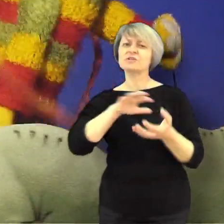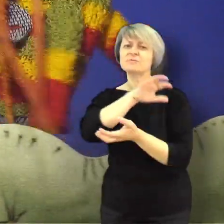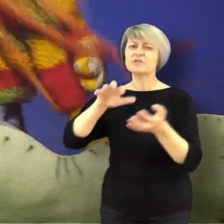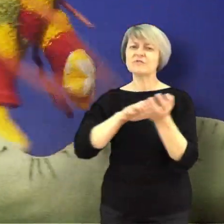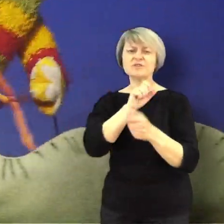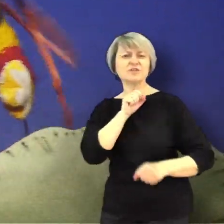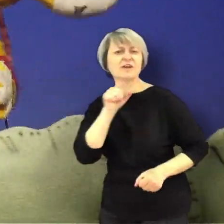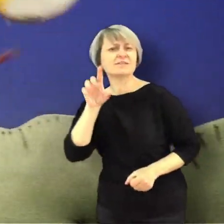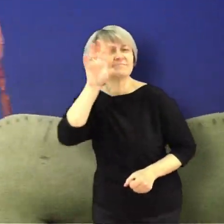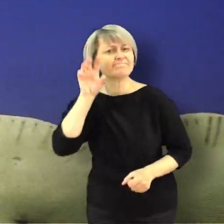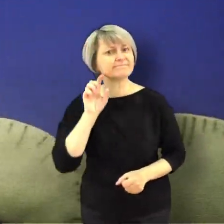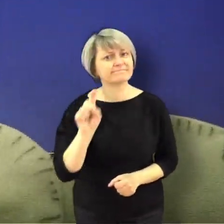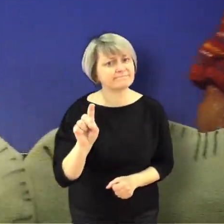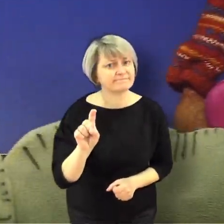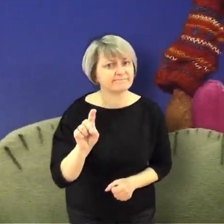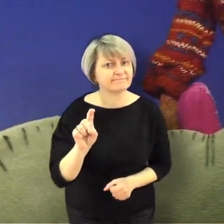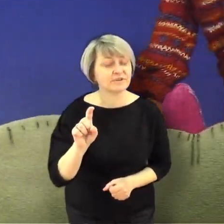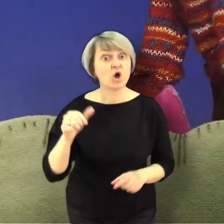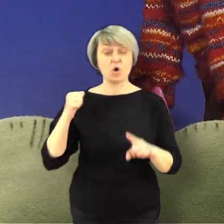Największym szczęściem na Ziemi jest!